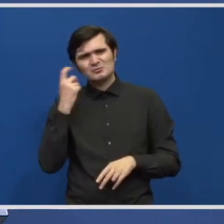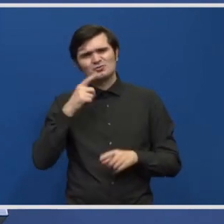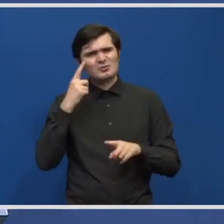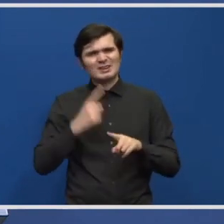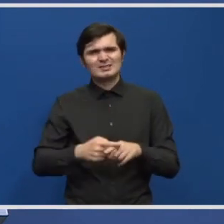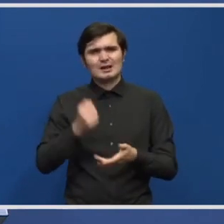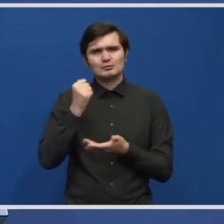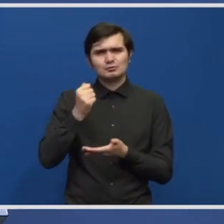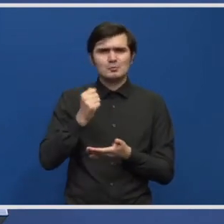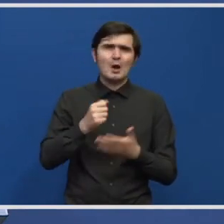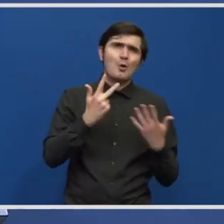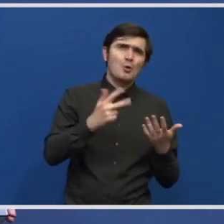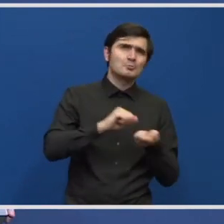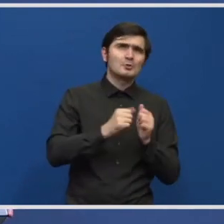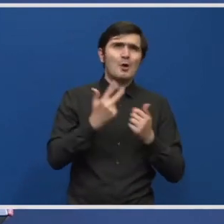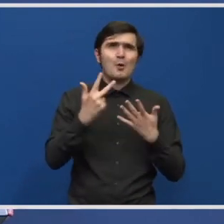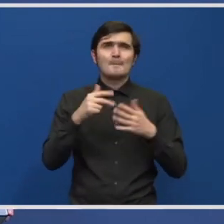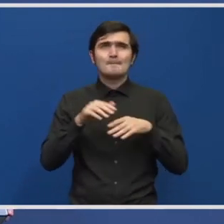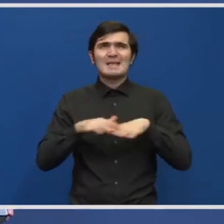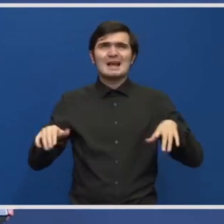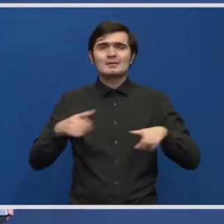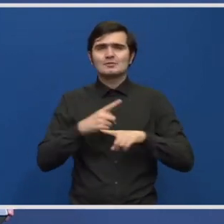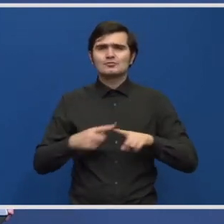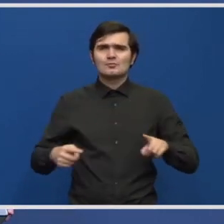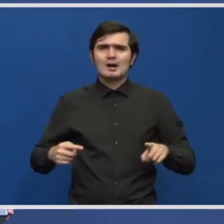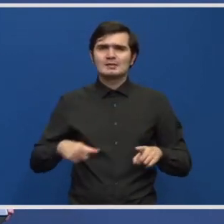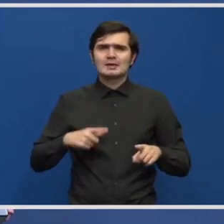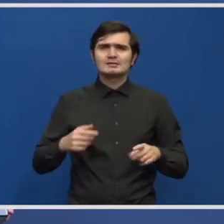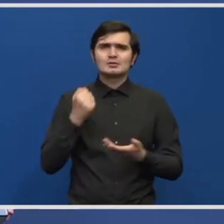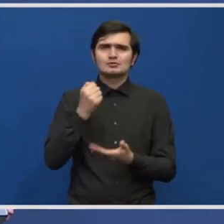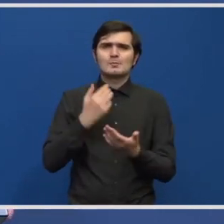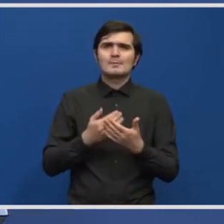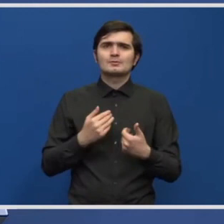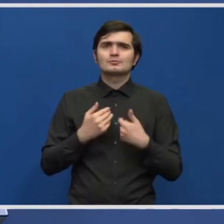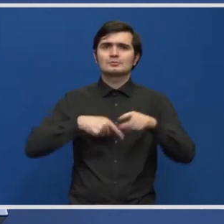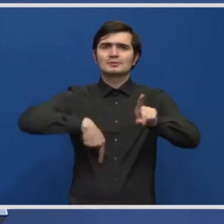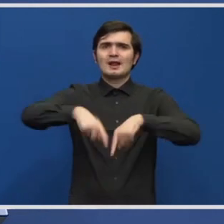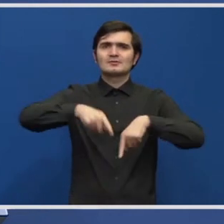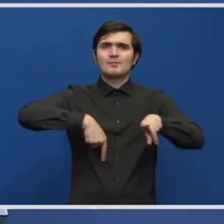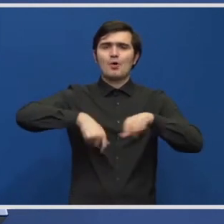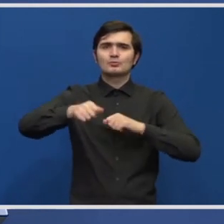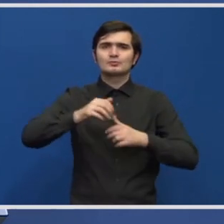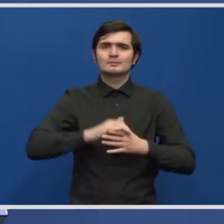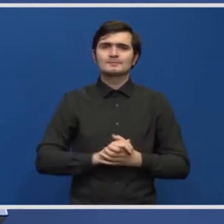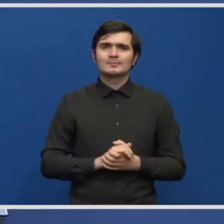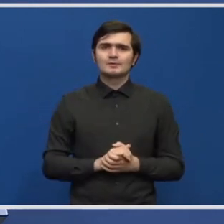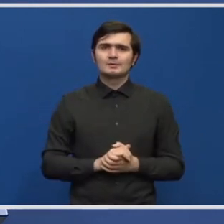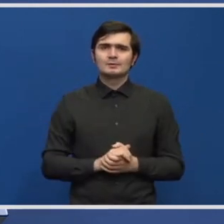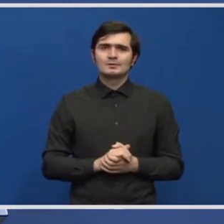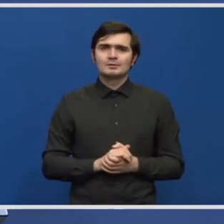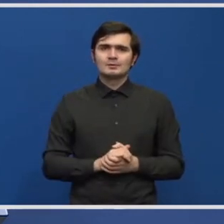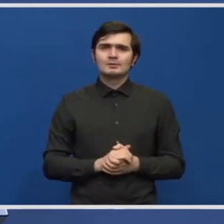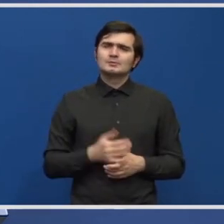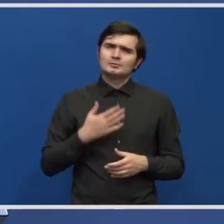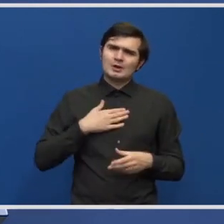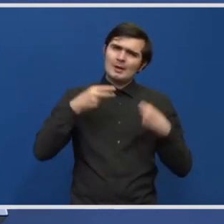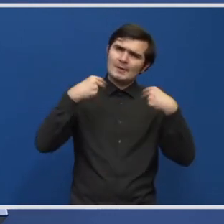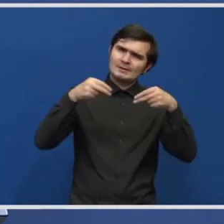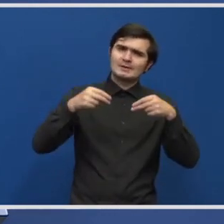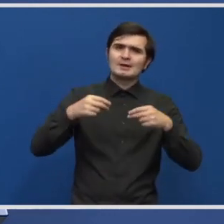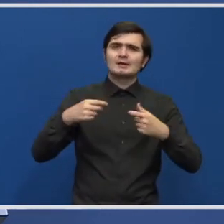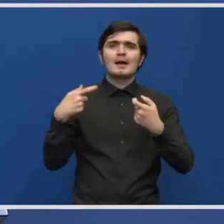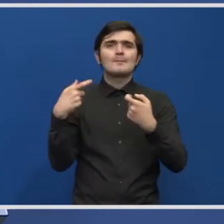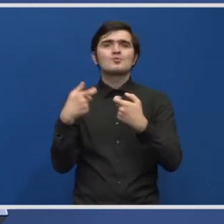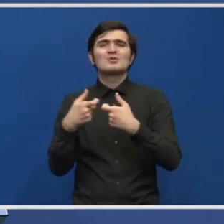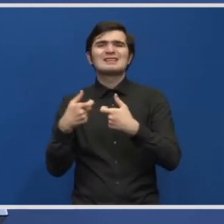exact suma acum, 8, 1 miliarde și jumătate, este suma alocată transporturilor. Mi-am ținut foarte mult și am explicat la Bruxelles că